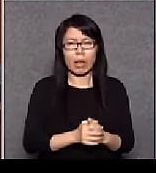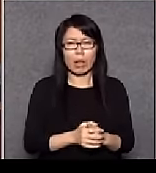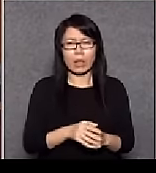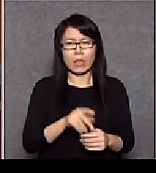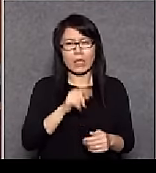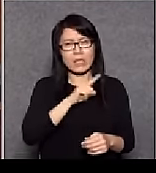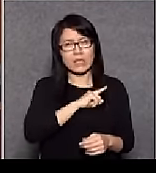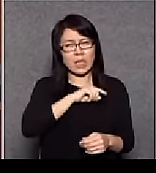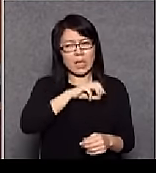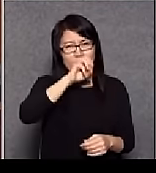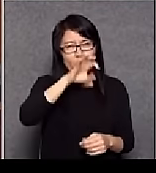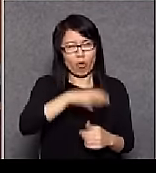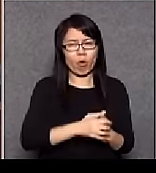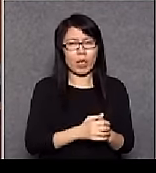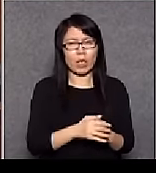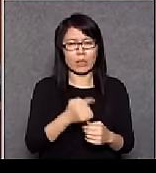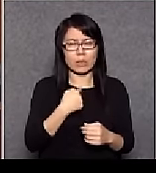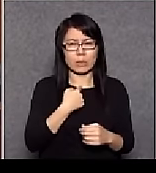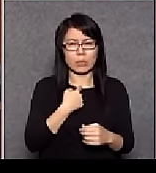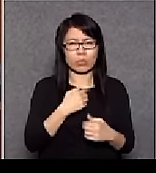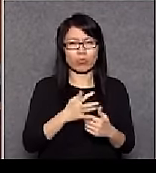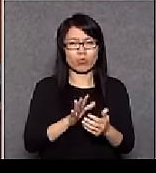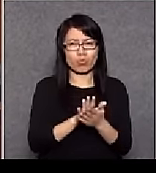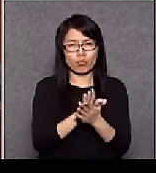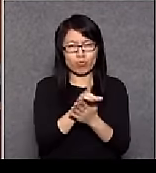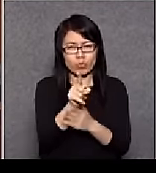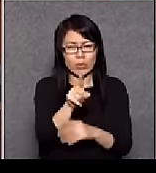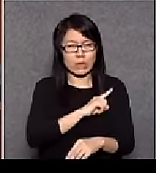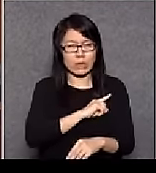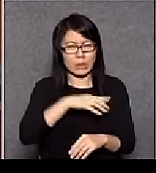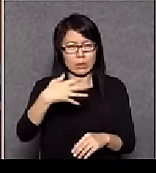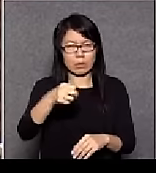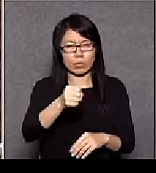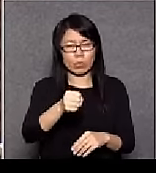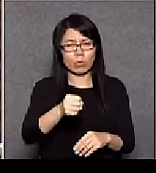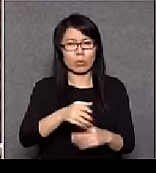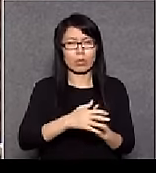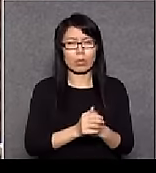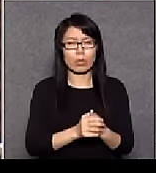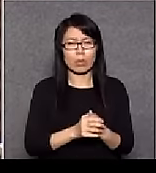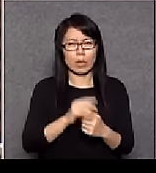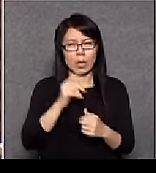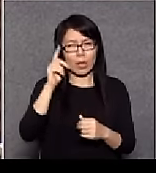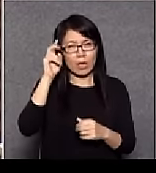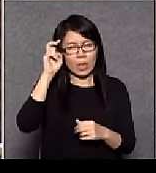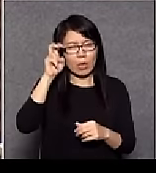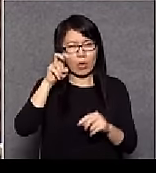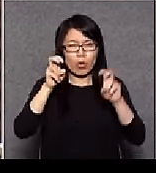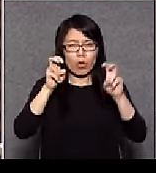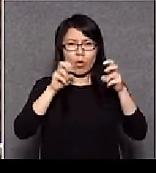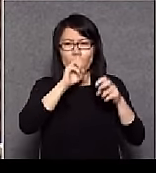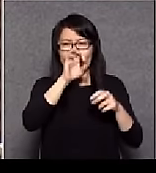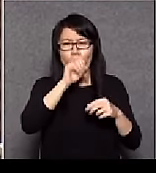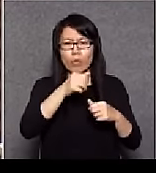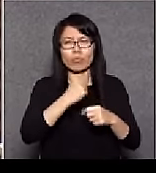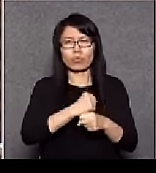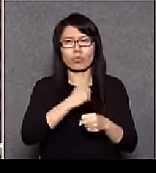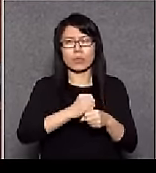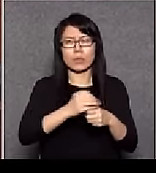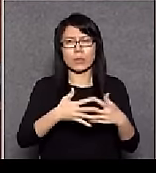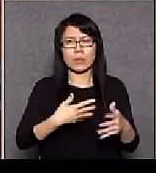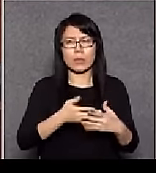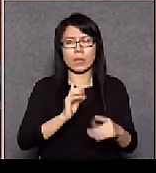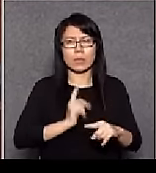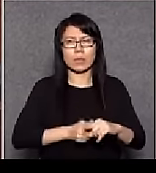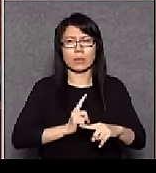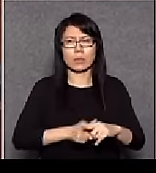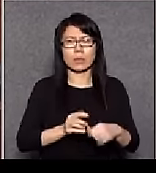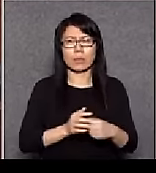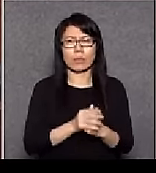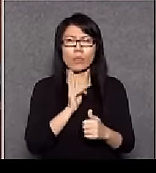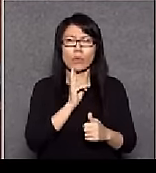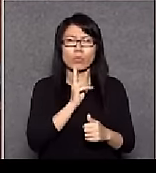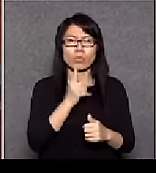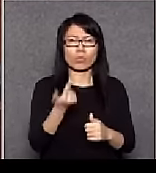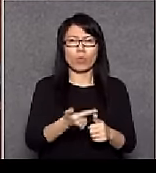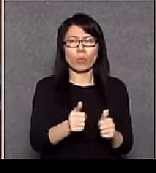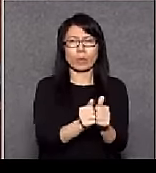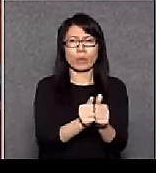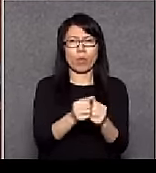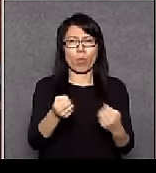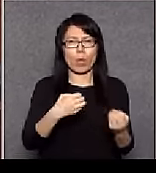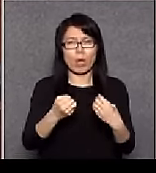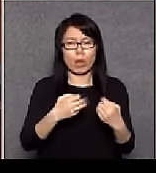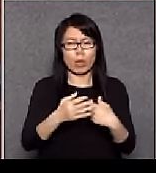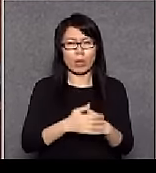口聲聽拿著專業自主這個其次這個口號去做事實際正如很多朋友跟我說